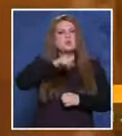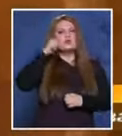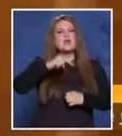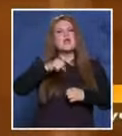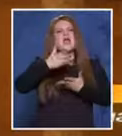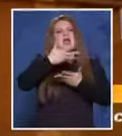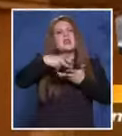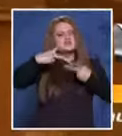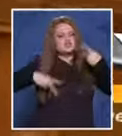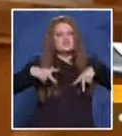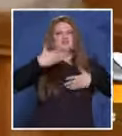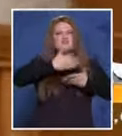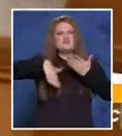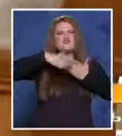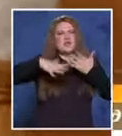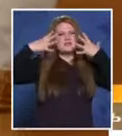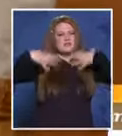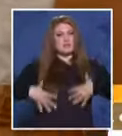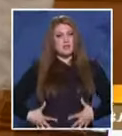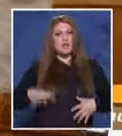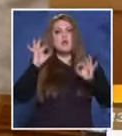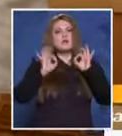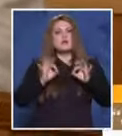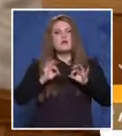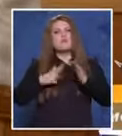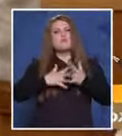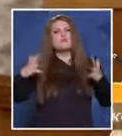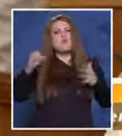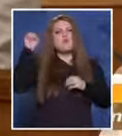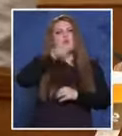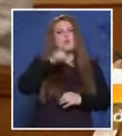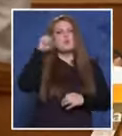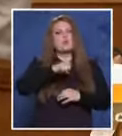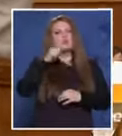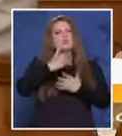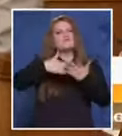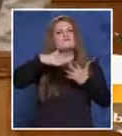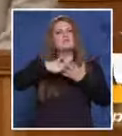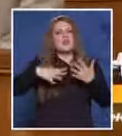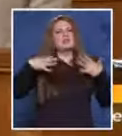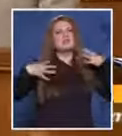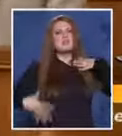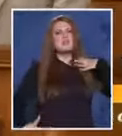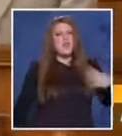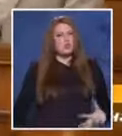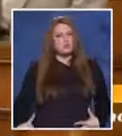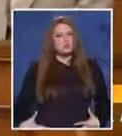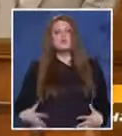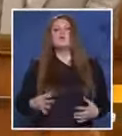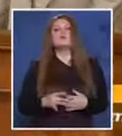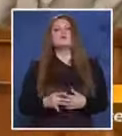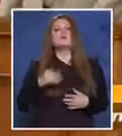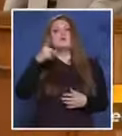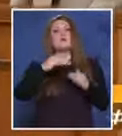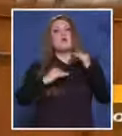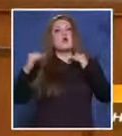различни зони на тялото на пострадалия, така причинили множество удари в различни зони на тялото на пострадалия, по